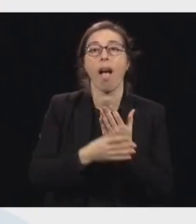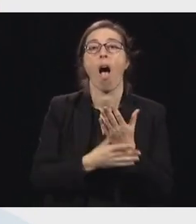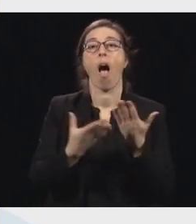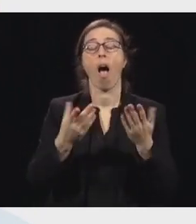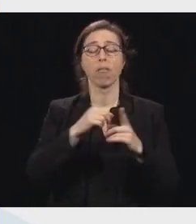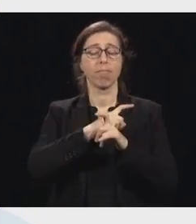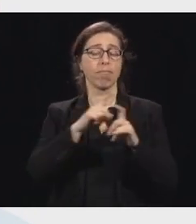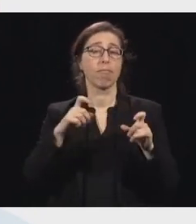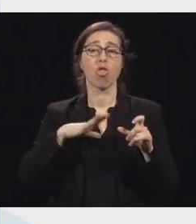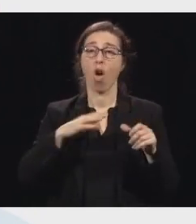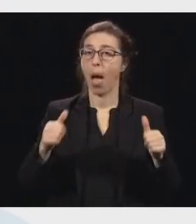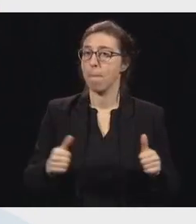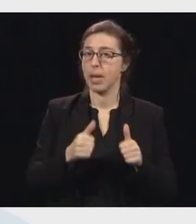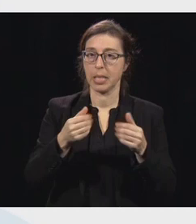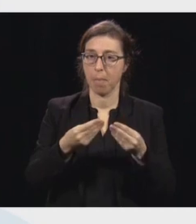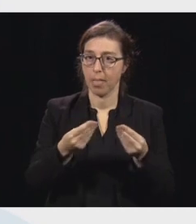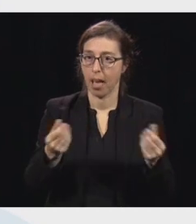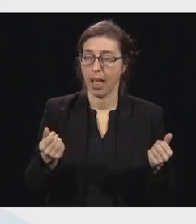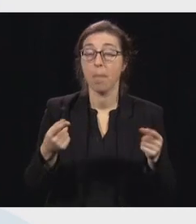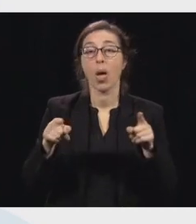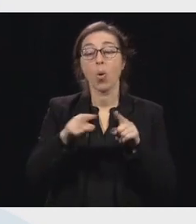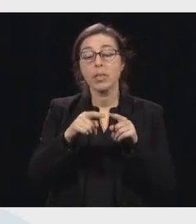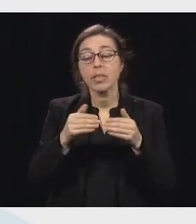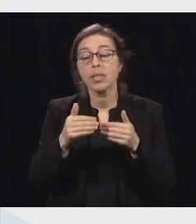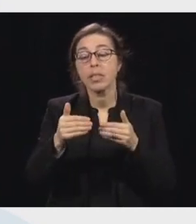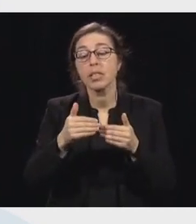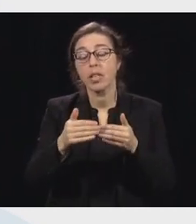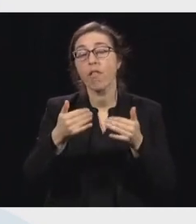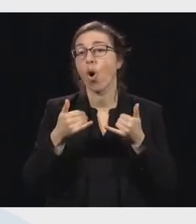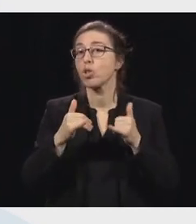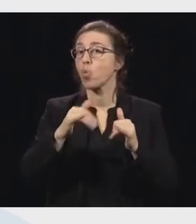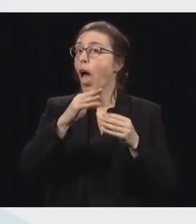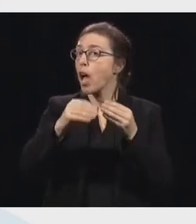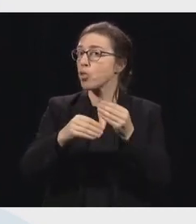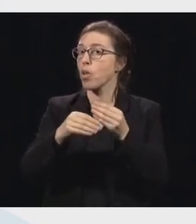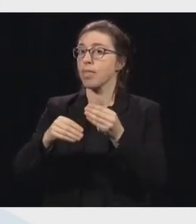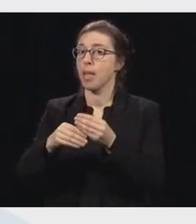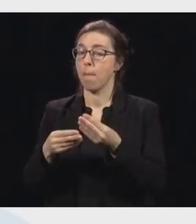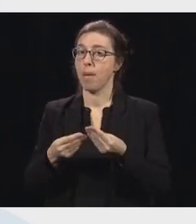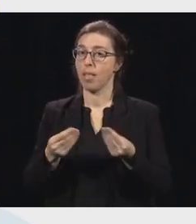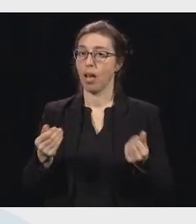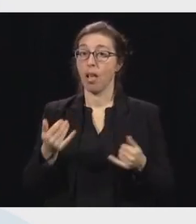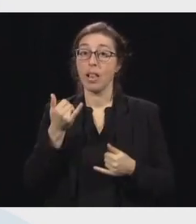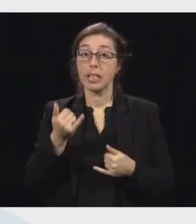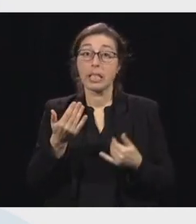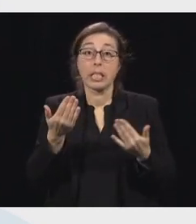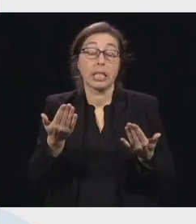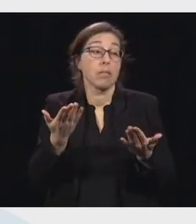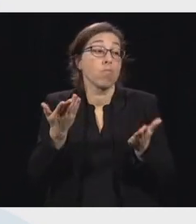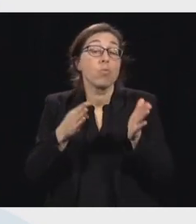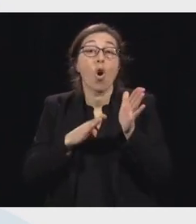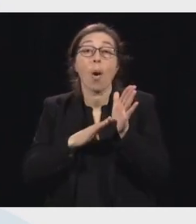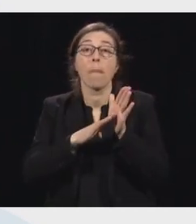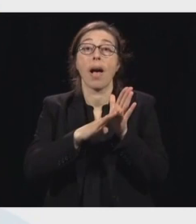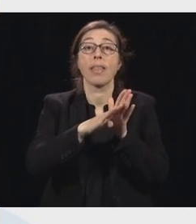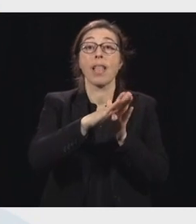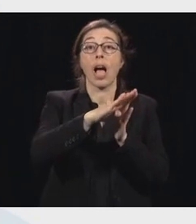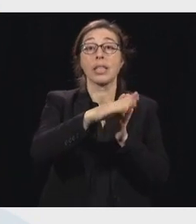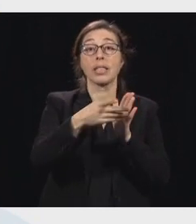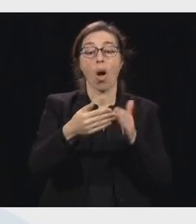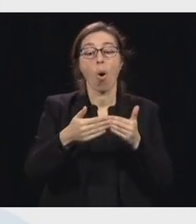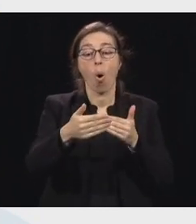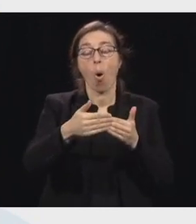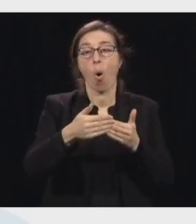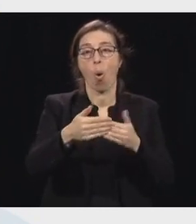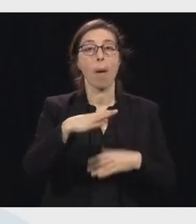Et on continue d'ajouter à cet équipement-là au cas où la croissance soit beaucoup plus forte dans les prochaines